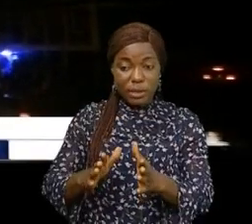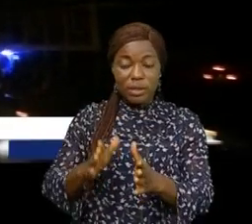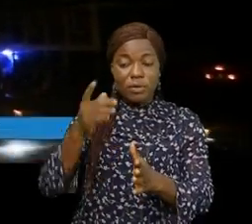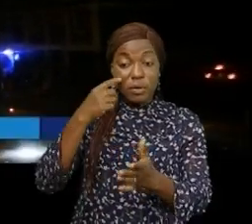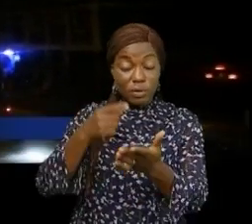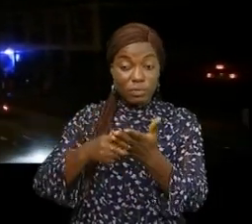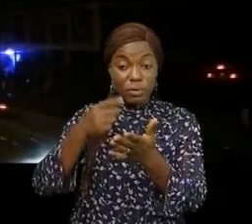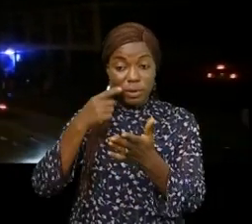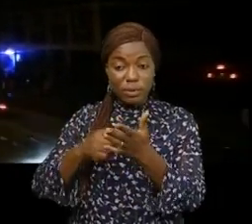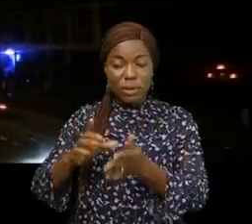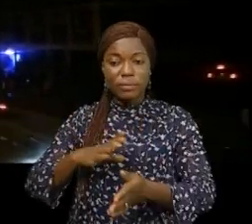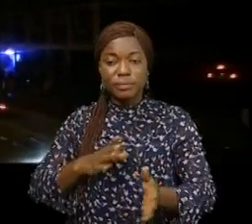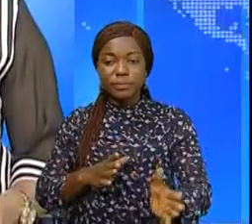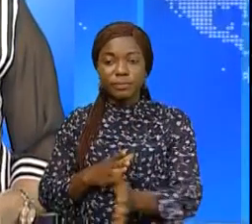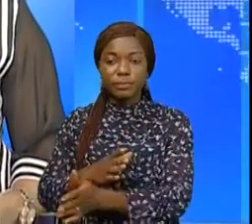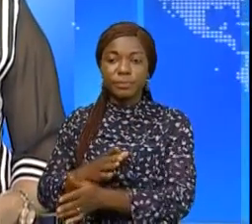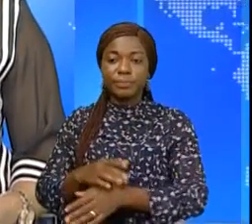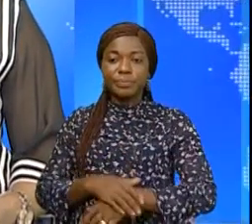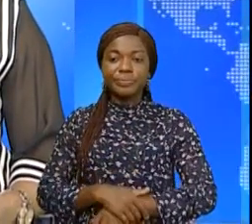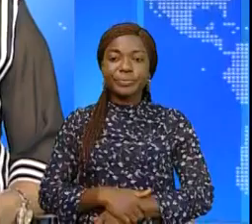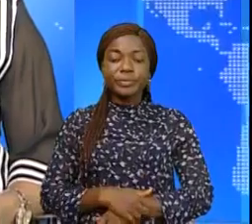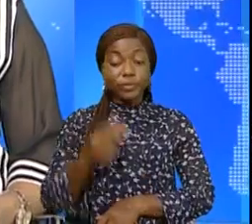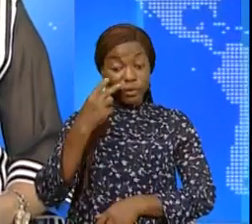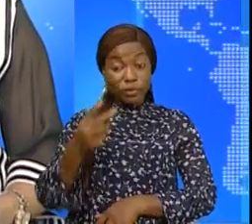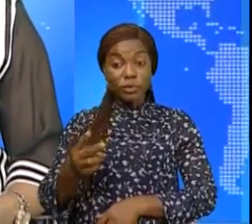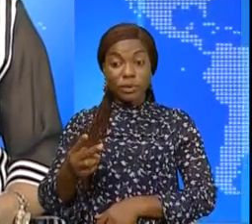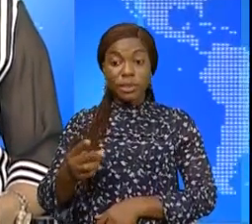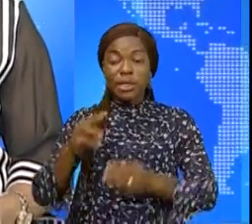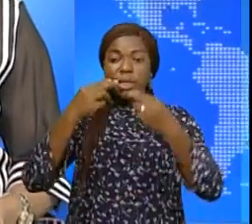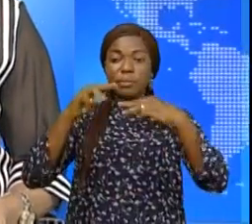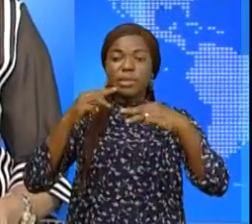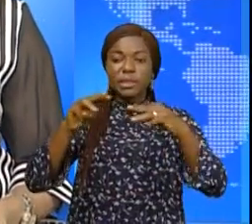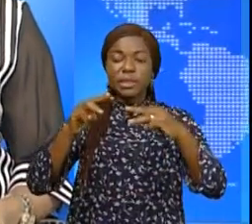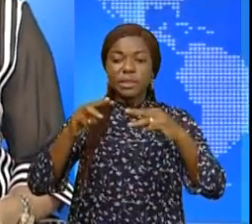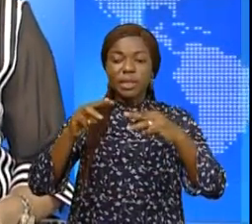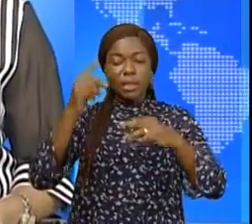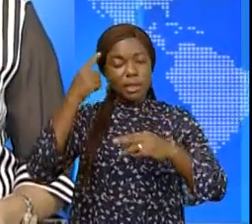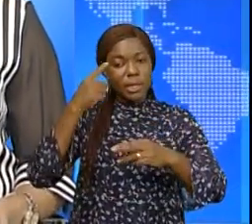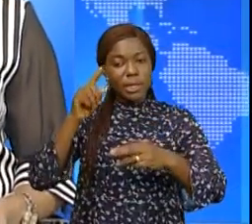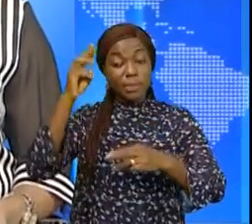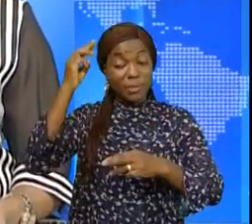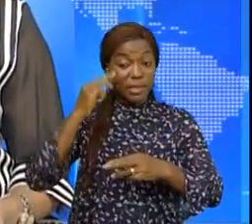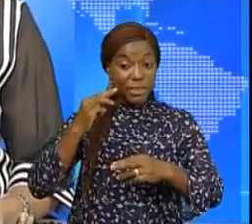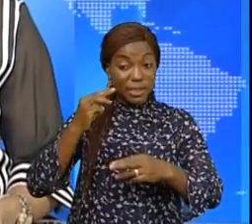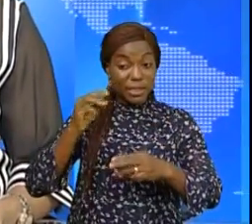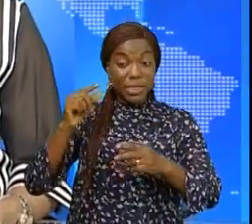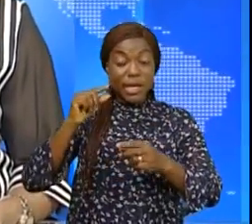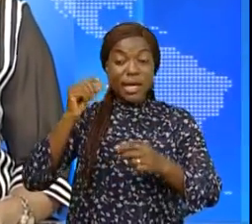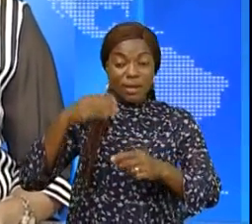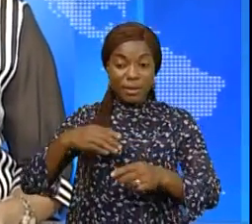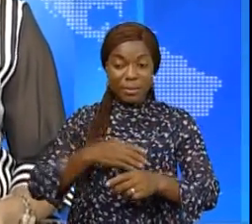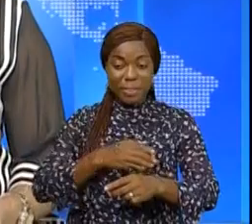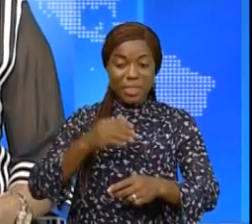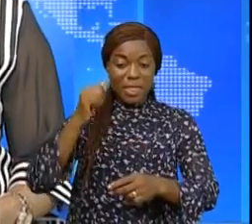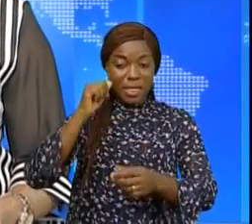preuve de compassion. On est là de suivre le message de compassion de la ministre du genre Famille et enfants en